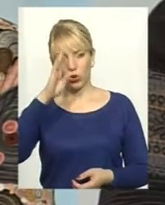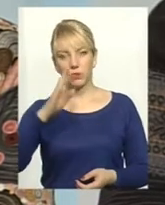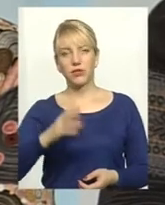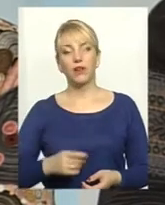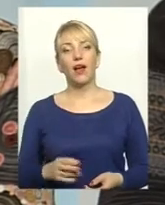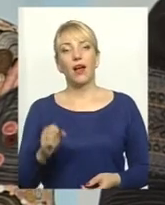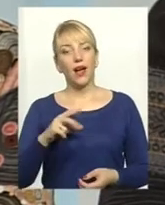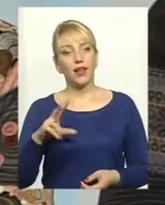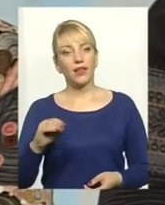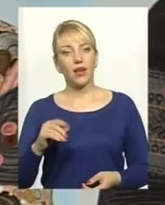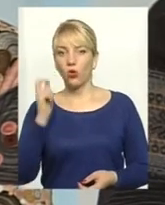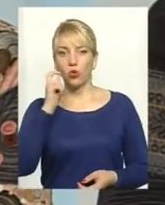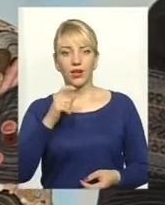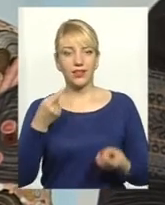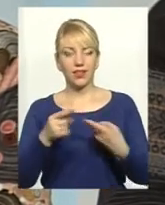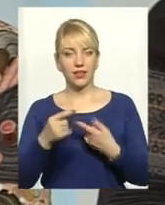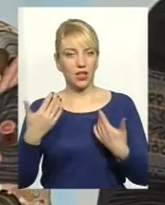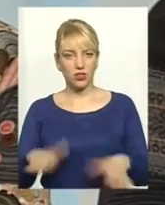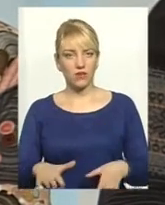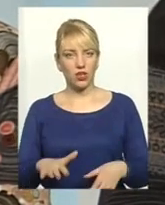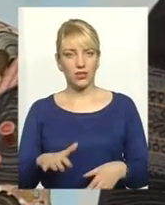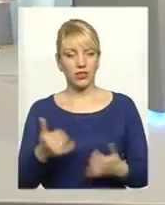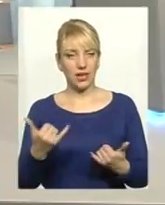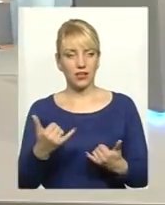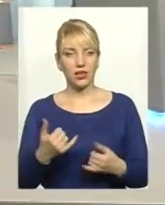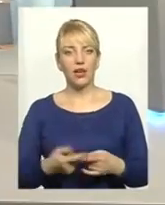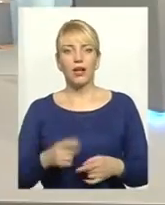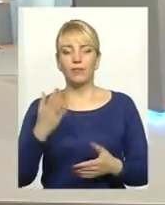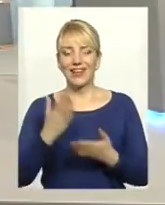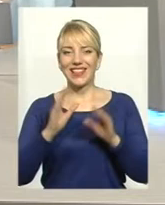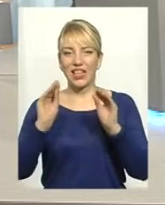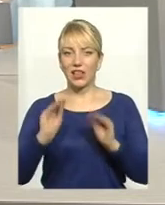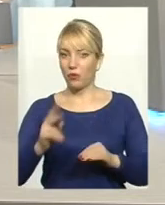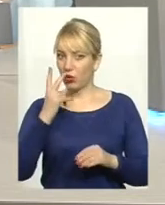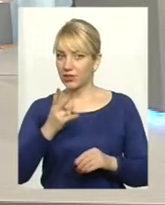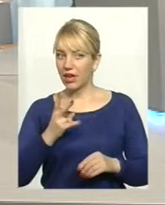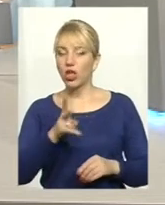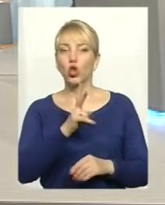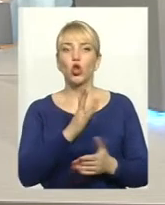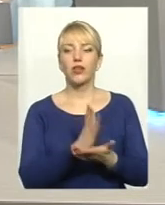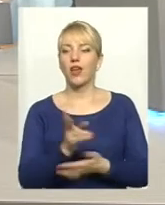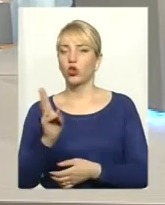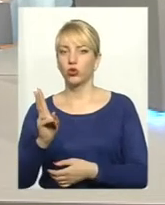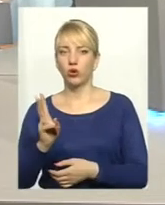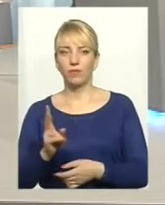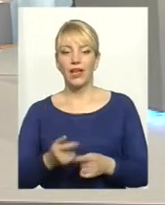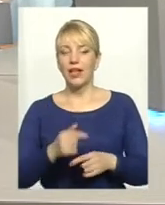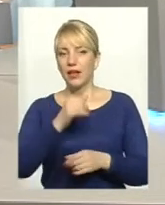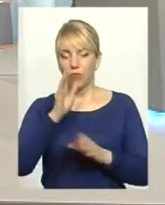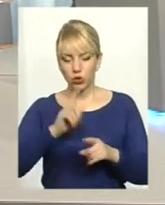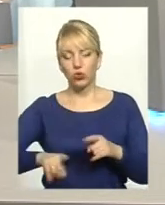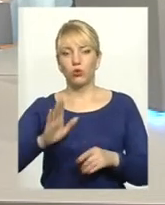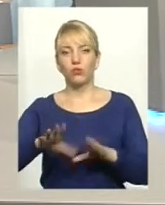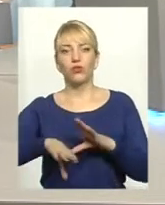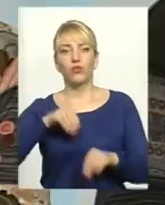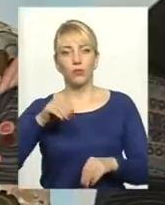знову ж, Україна інакша сьогодні, інша. Є декларування, показало, хто є хто, вже не можна сказати, такий, будуть вибори, швидко будуть